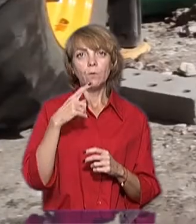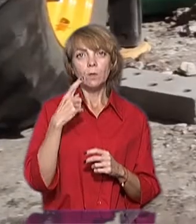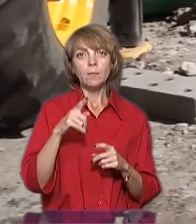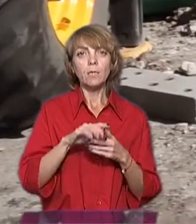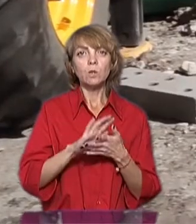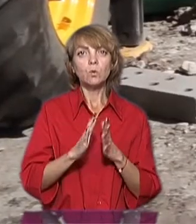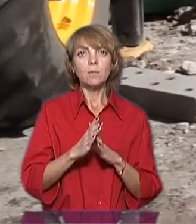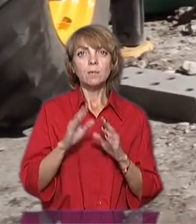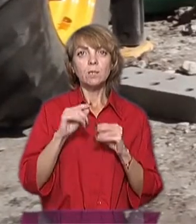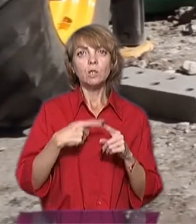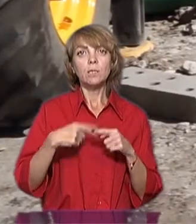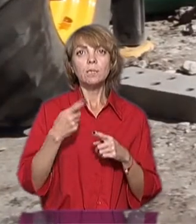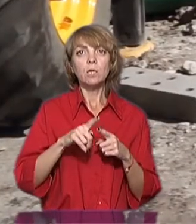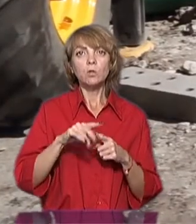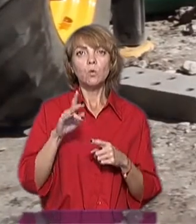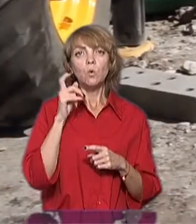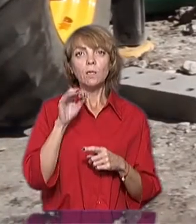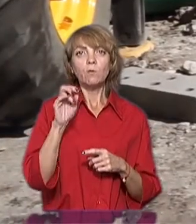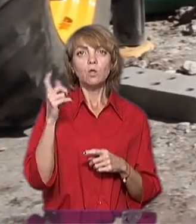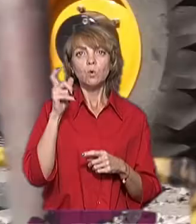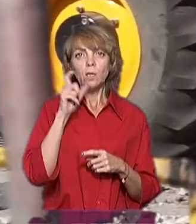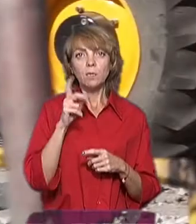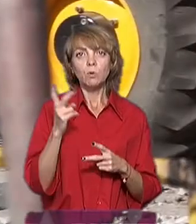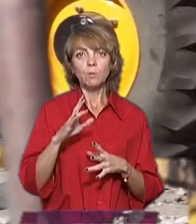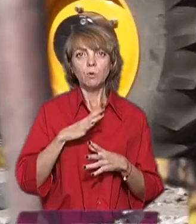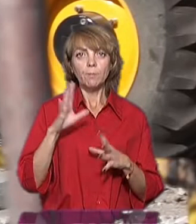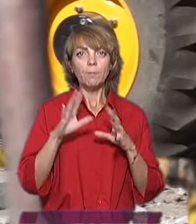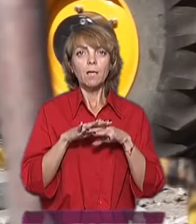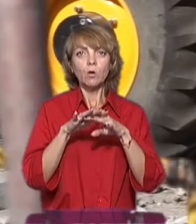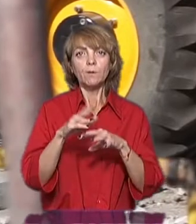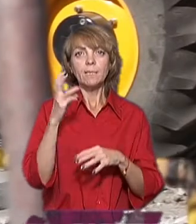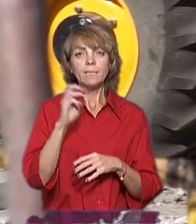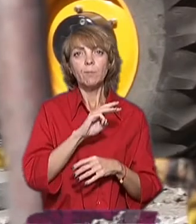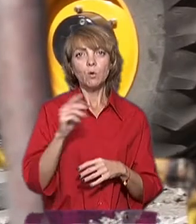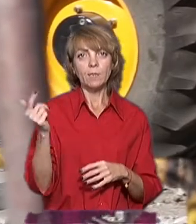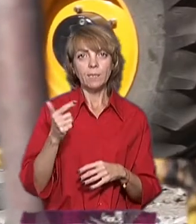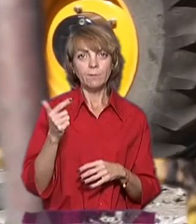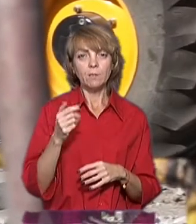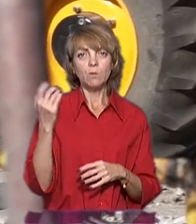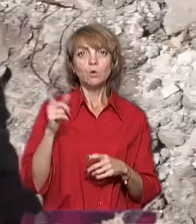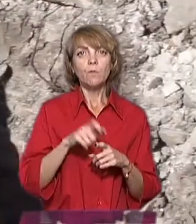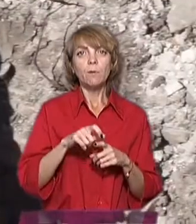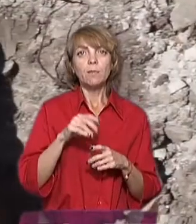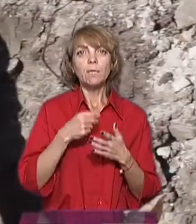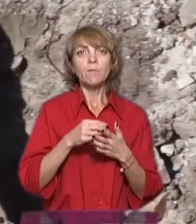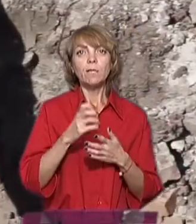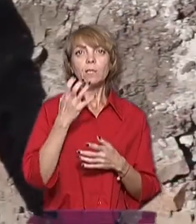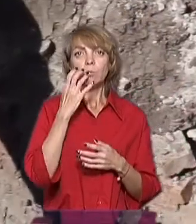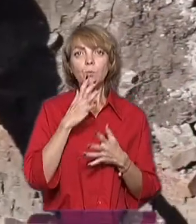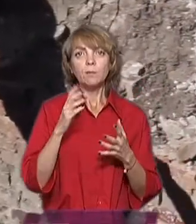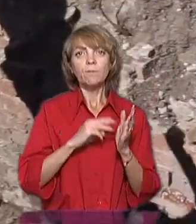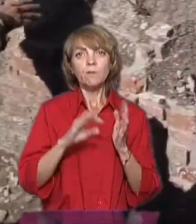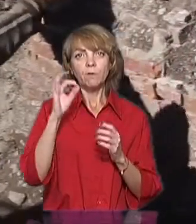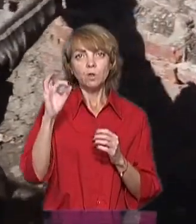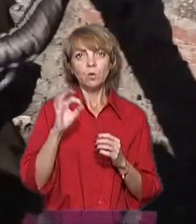така ситуація склалась через те, що НАК «Нафтогазу України» потрібно було перерахувати 300 мільйонів гривень. За його словами, в тарифі на тепло понад 80